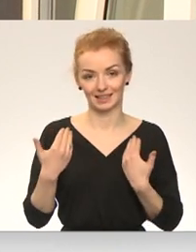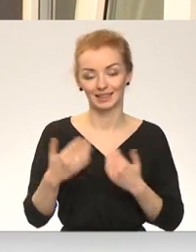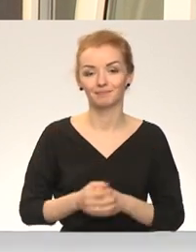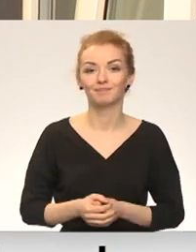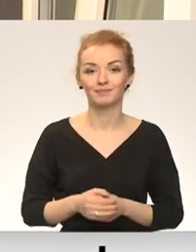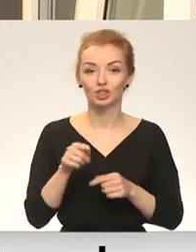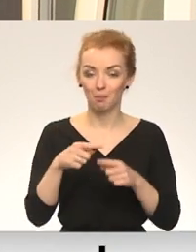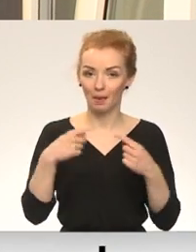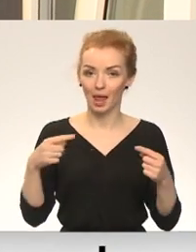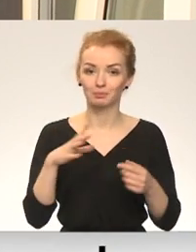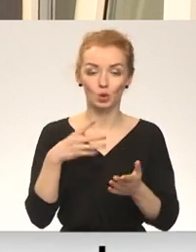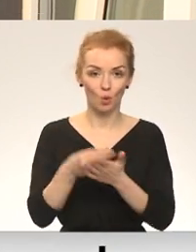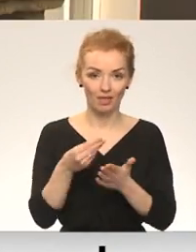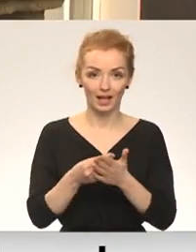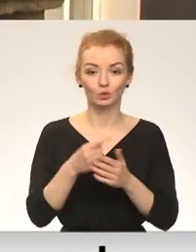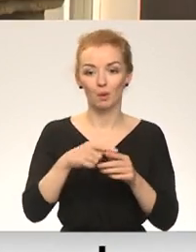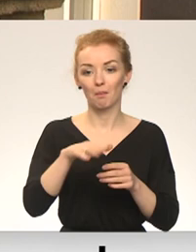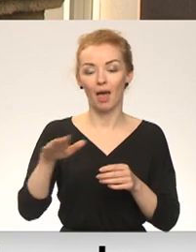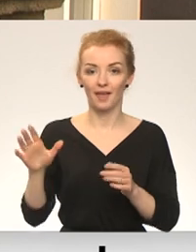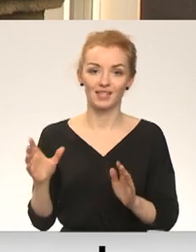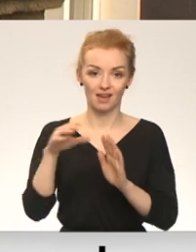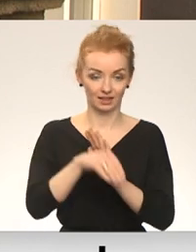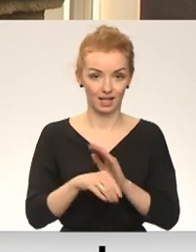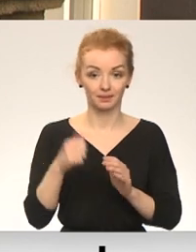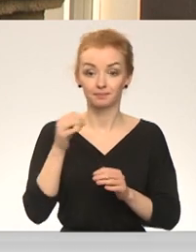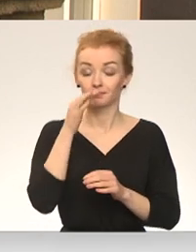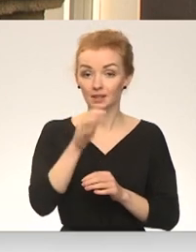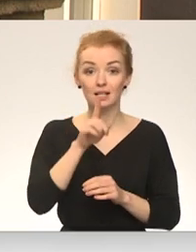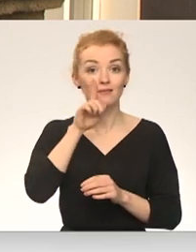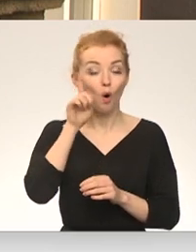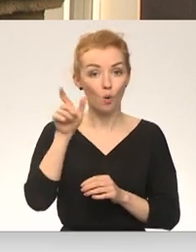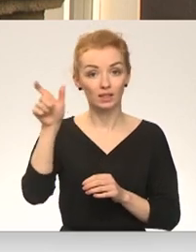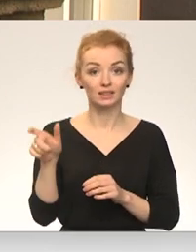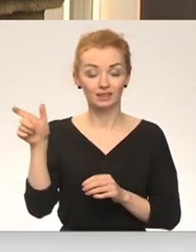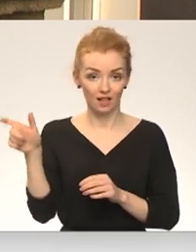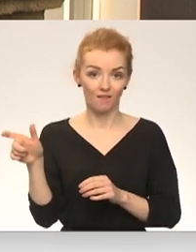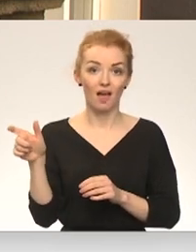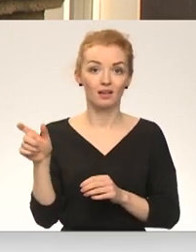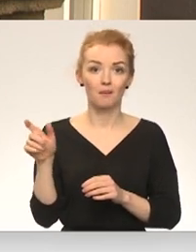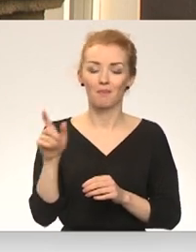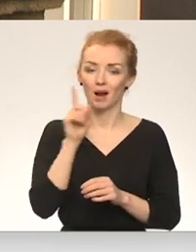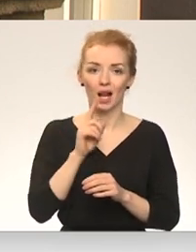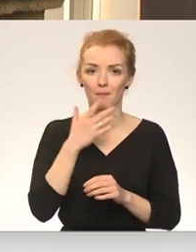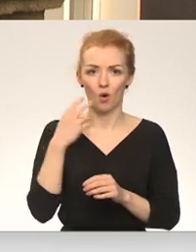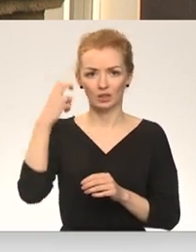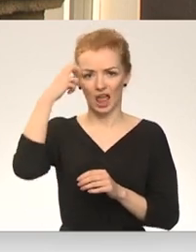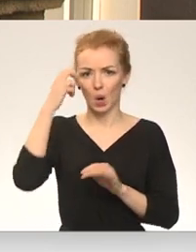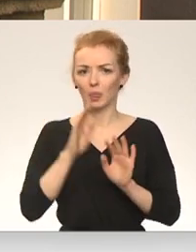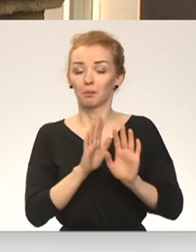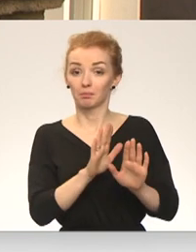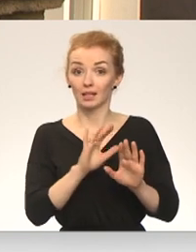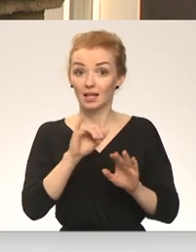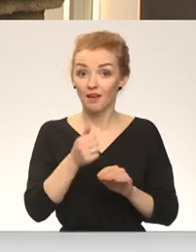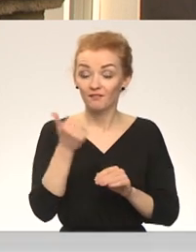noderējis un ka bērni aktīvi iesaistās. Tie ir jauni cilvēki, kuriem aizspriedumi varbūt vēl nav izveidojušies. Ja